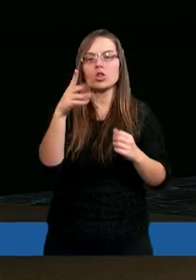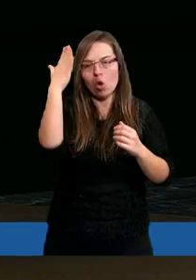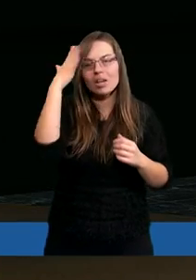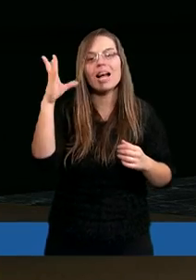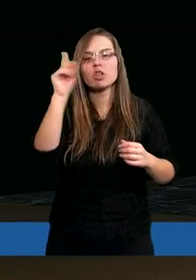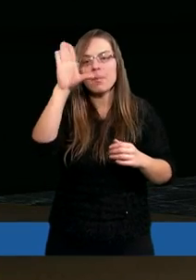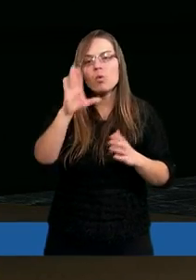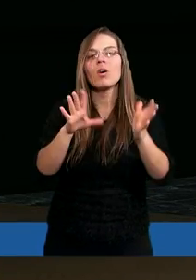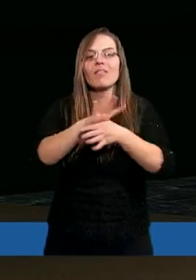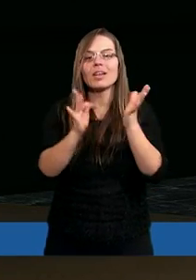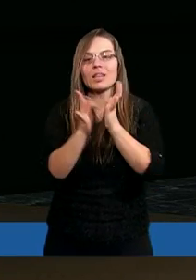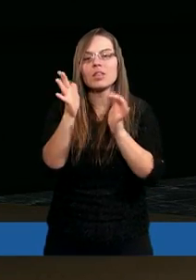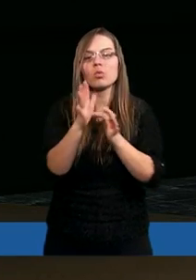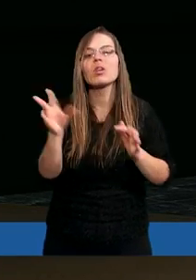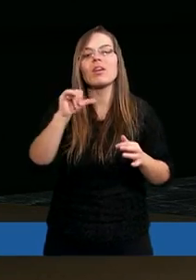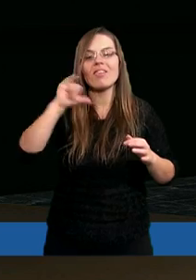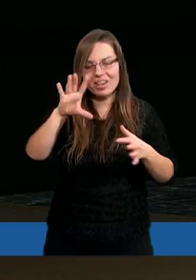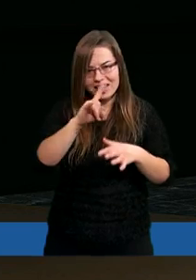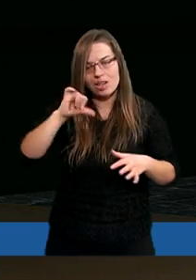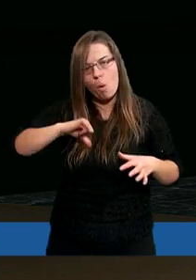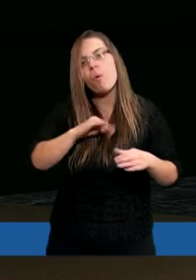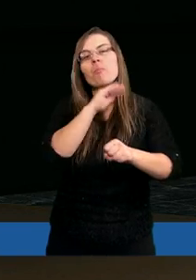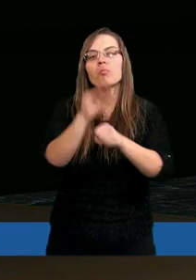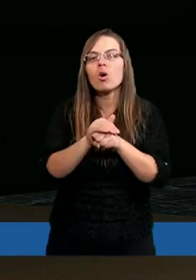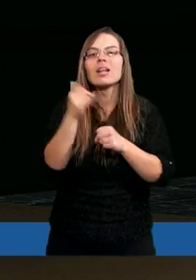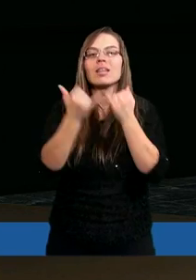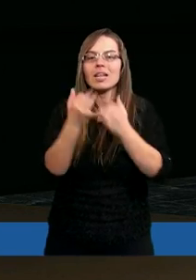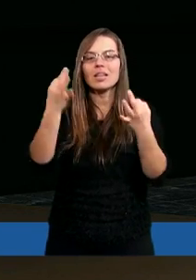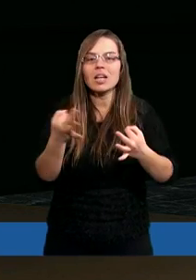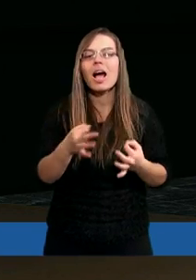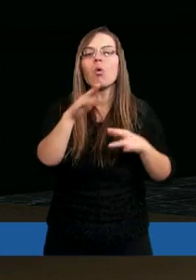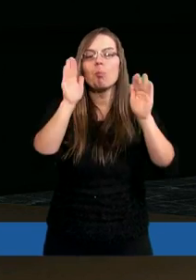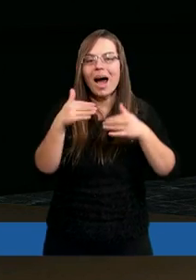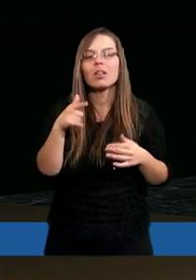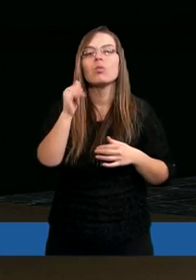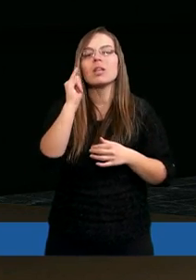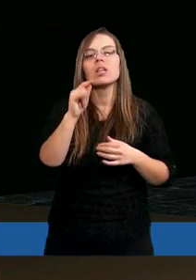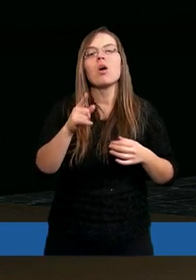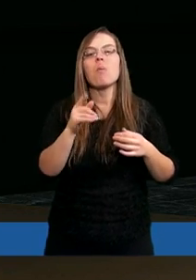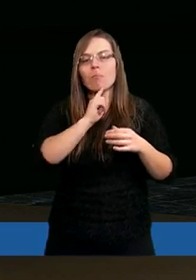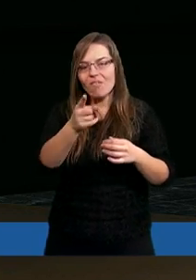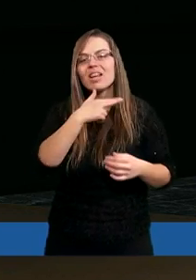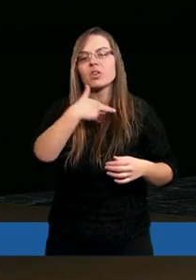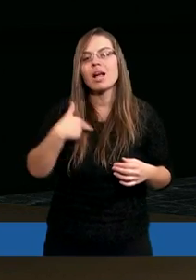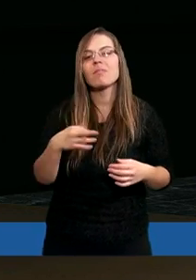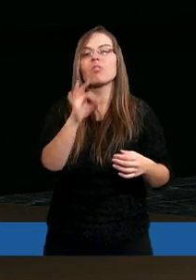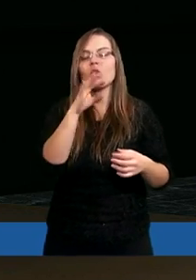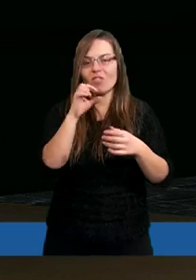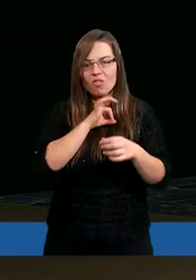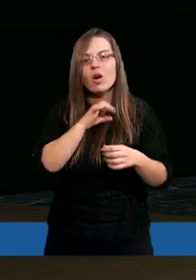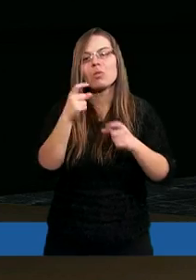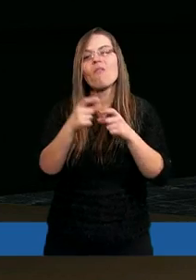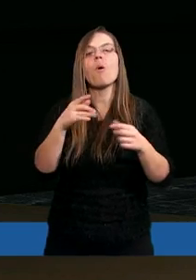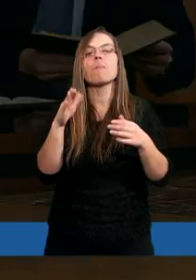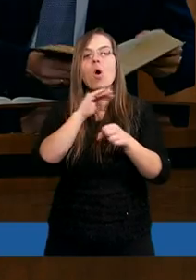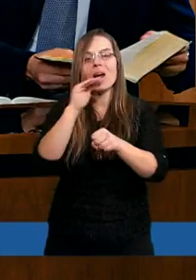To znaczy, że Bóg w Chrystusie świat z sobą pojednał, nie zaliczając im ich upadków i powierzył nam słowo